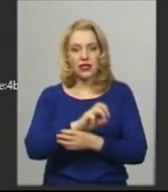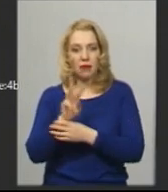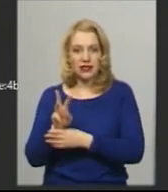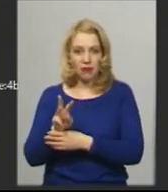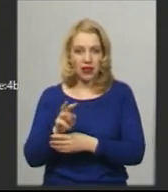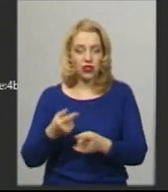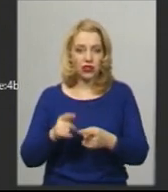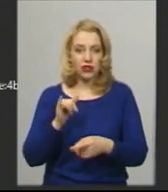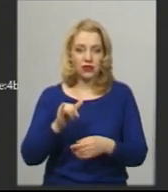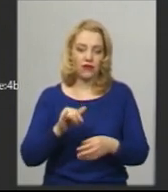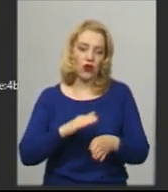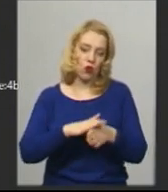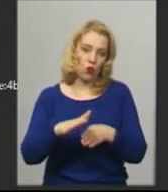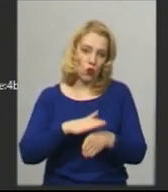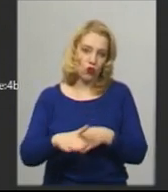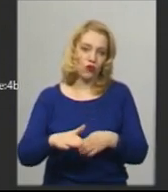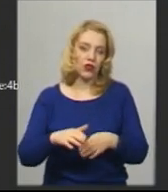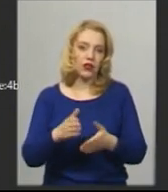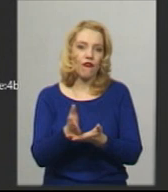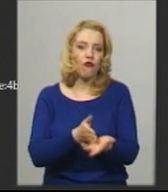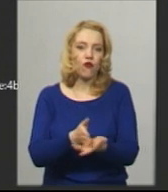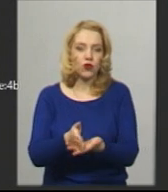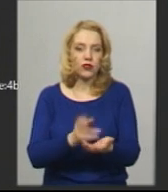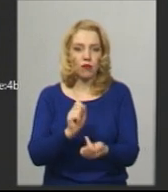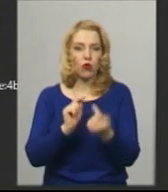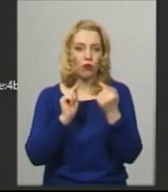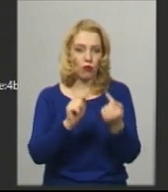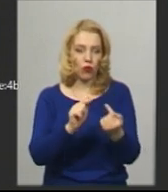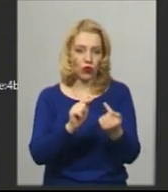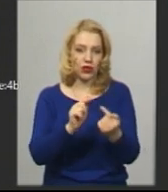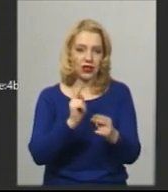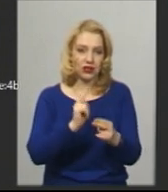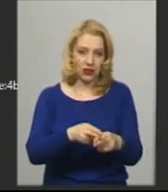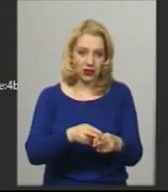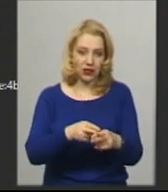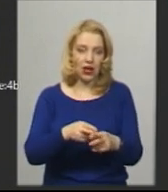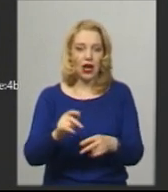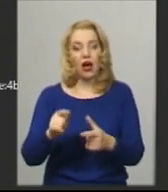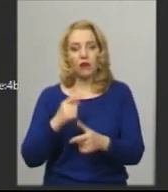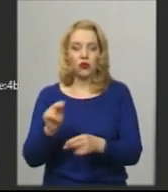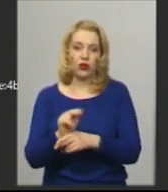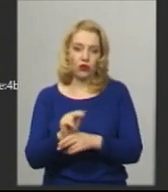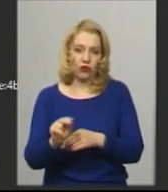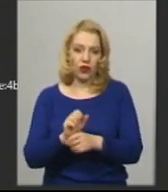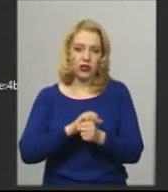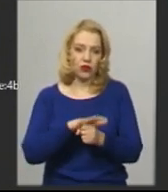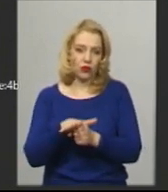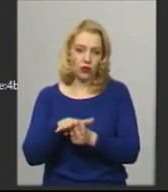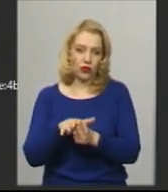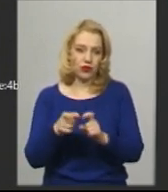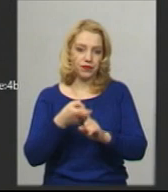виконувати функцію по протидії, точніше, не протидії, а по лікуванню COVID-19.